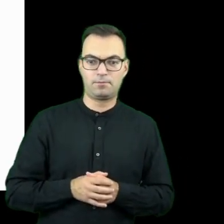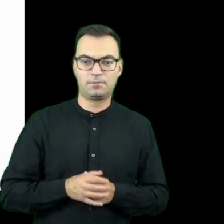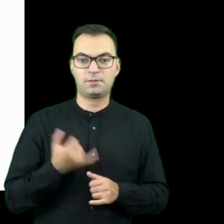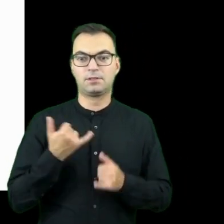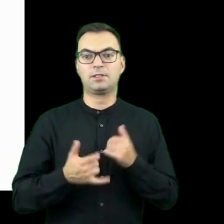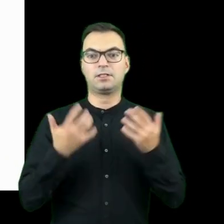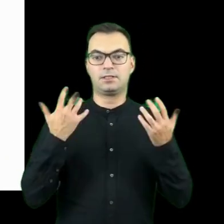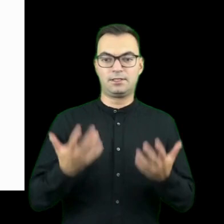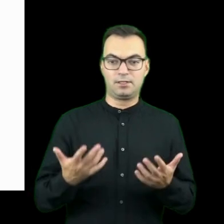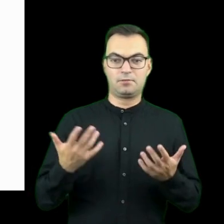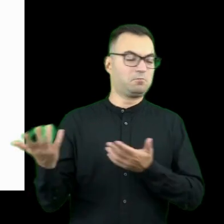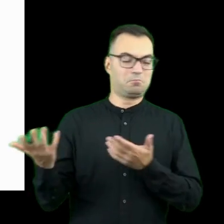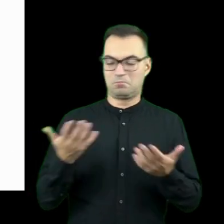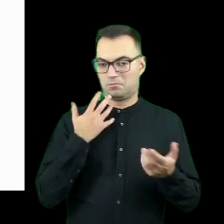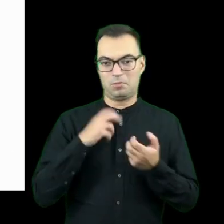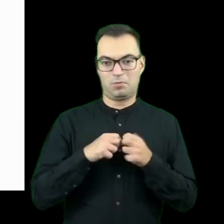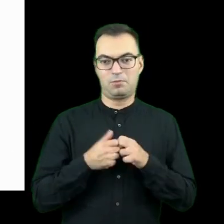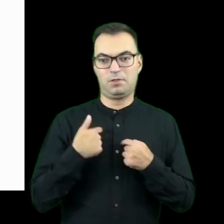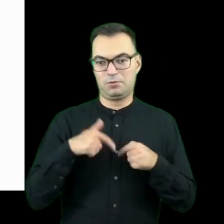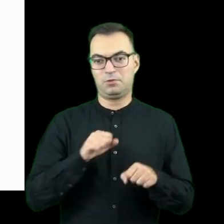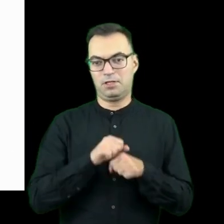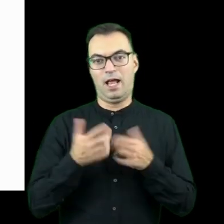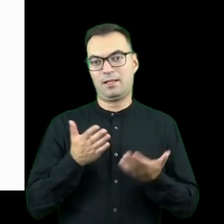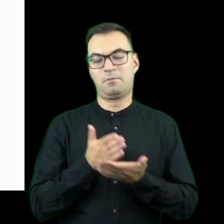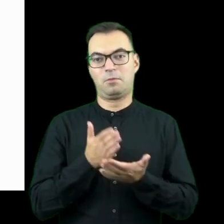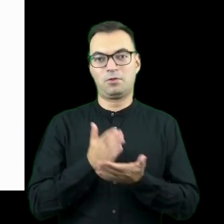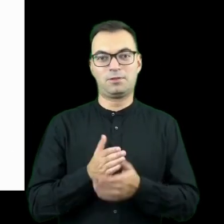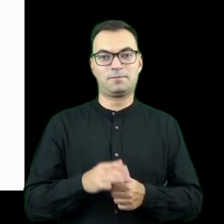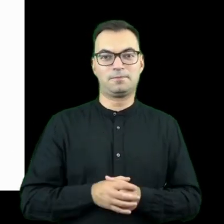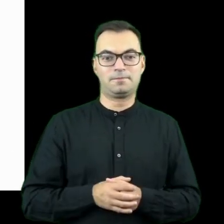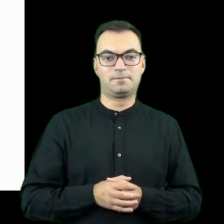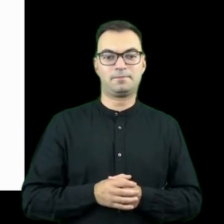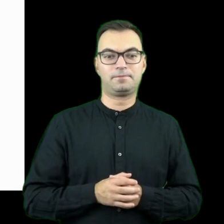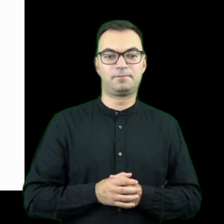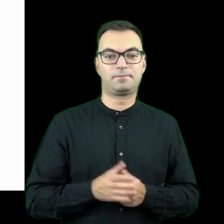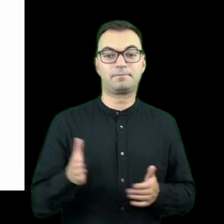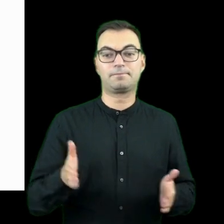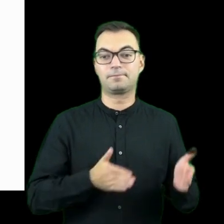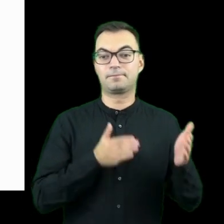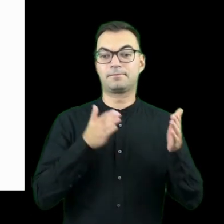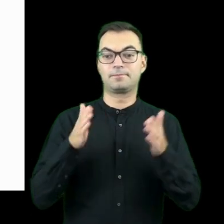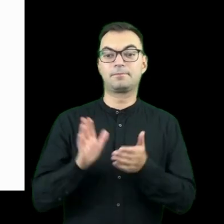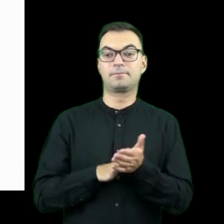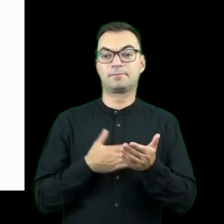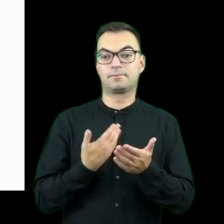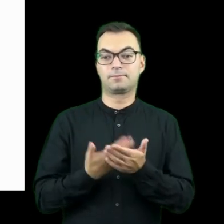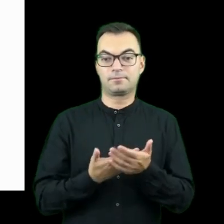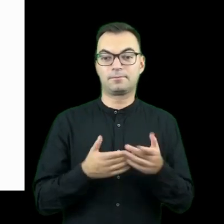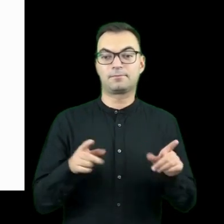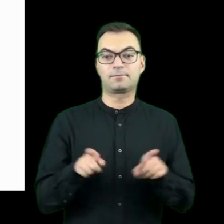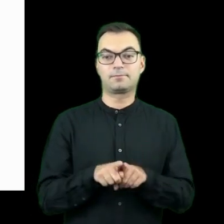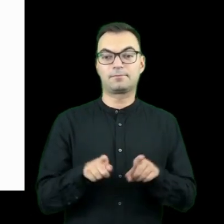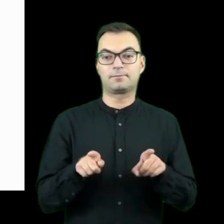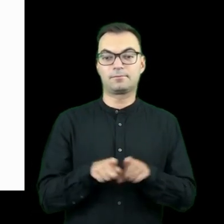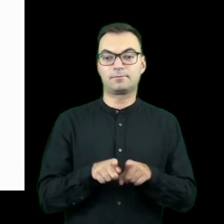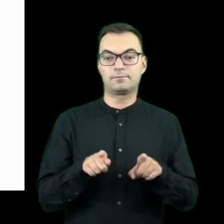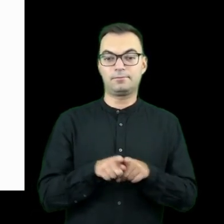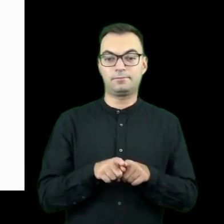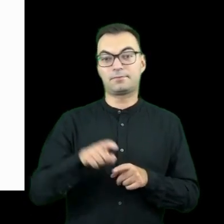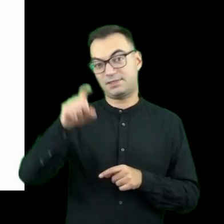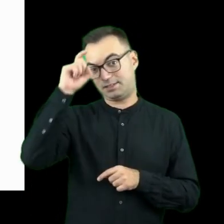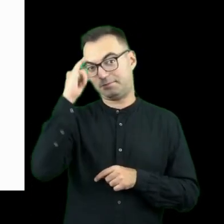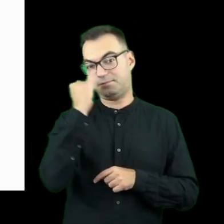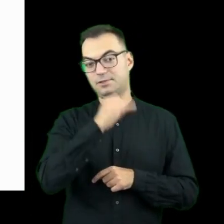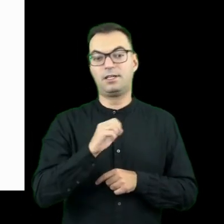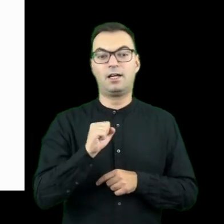aktywni, ale jeżeli byście chcieli, to jestem tutaj i chętnie bardzo odpowiem na wasze pytania. Kolejny przykład, też przykład